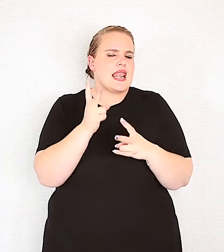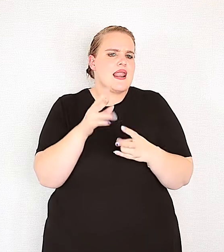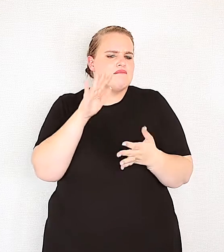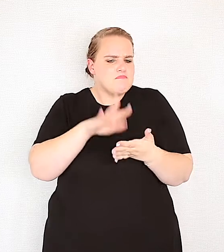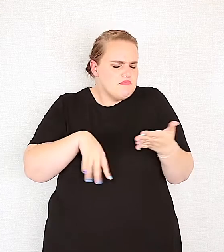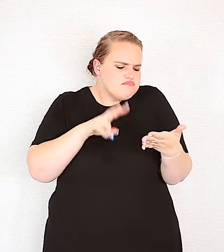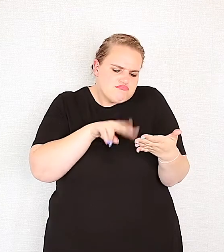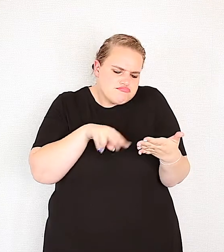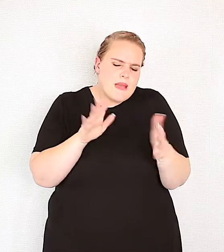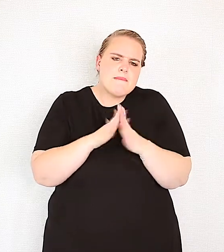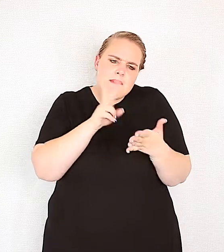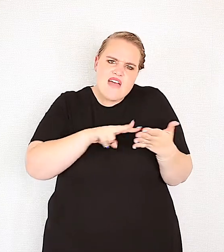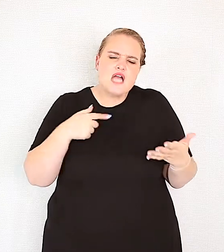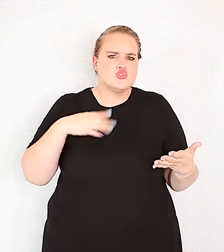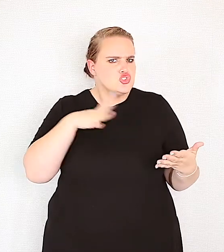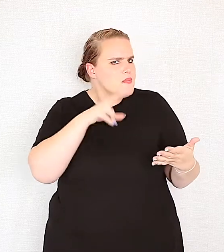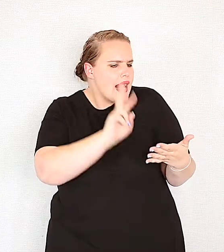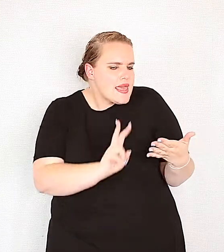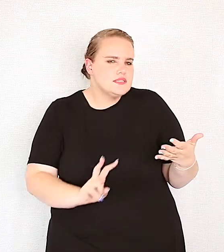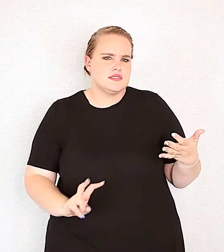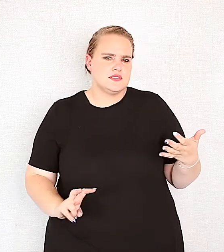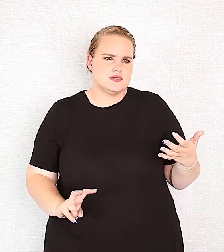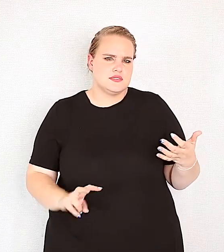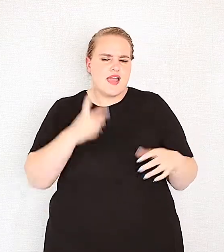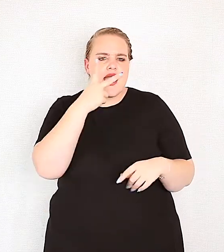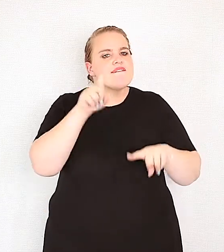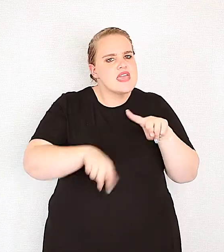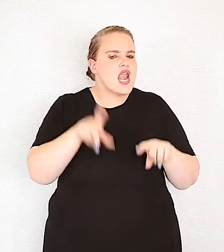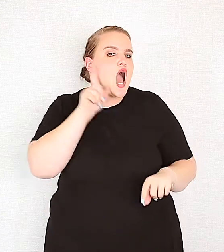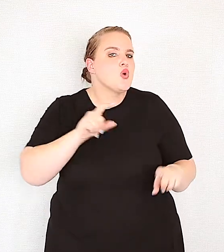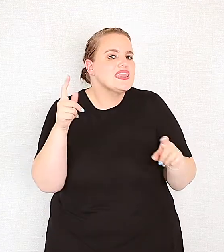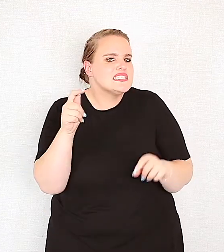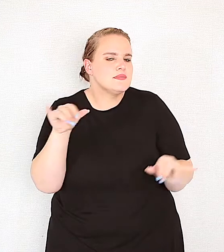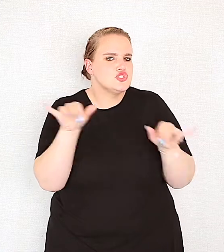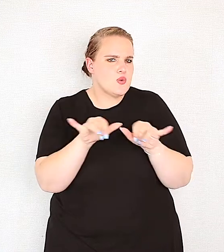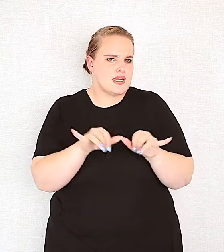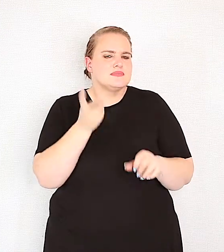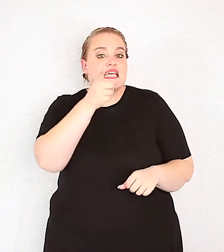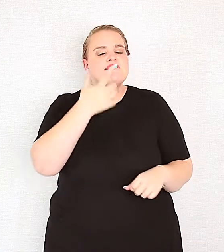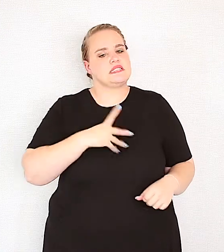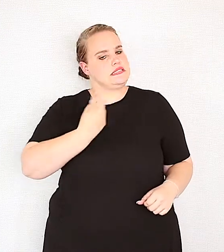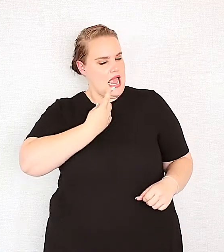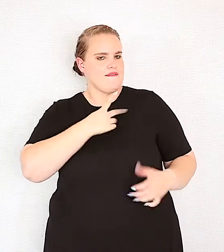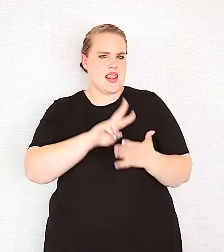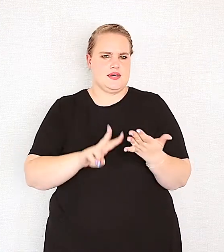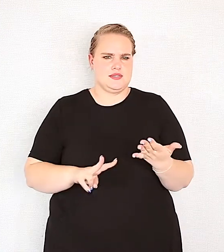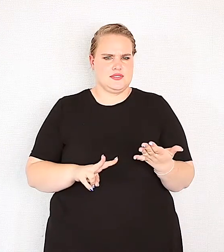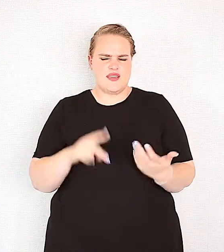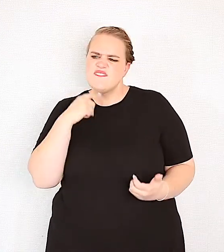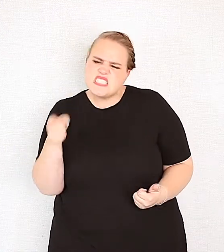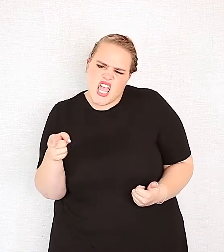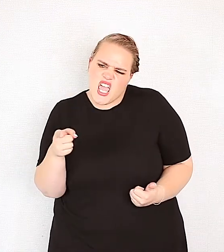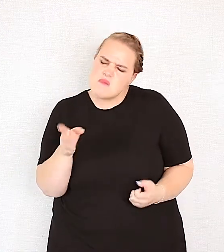deurblaai, dier die week en dit wat ons besoek het en gekyk het na nie, gaan kyk wie in een oud-testamentiese woord, miskien wil jy self bykie gaan kyk, wat